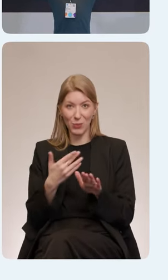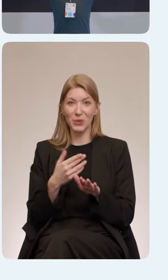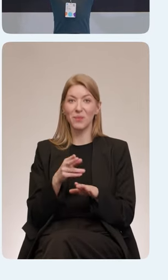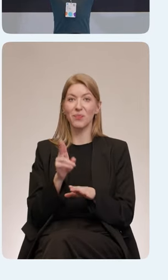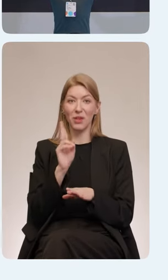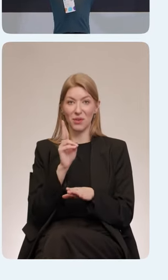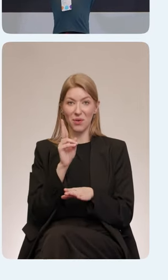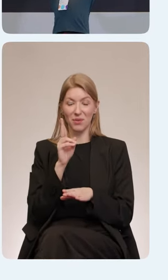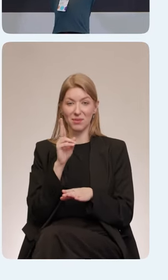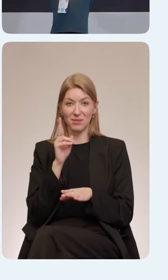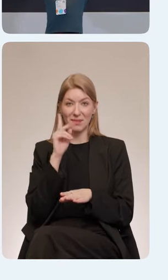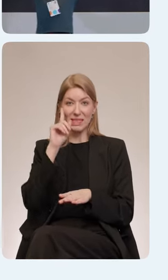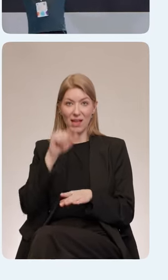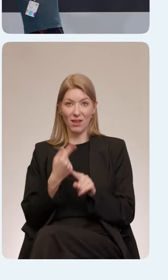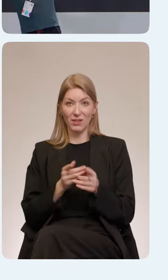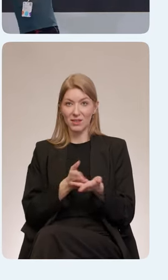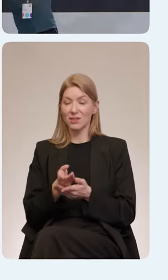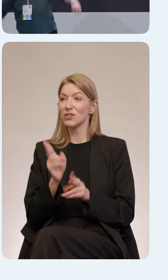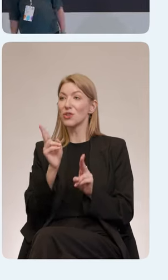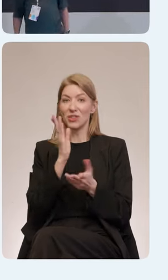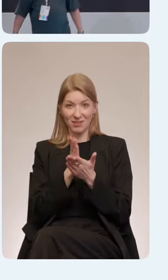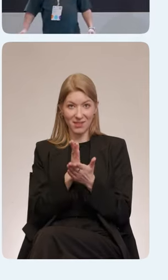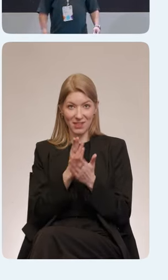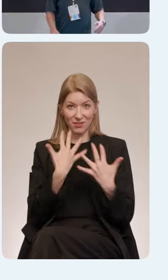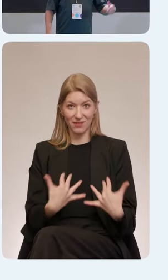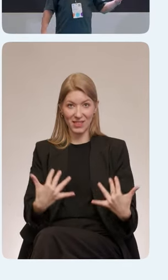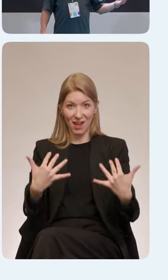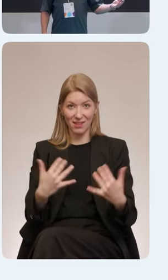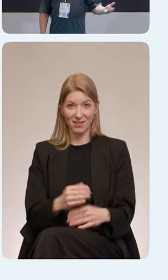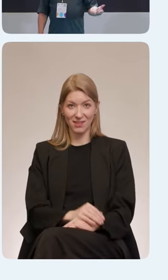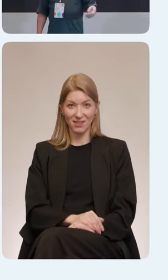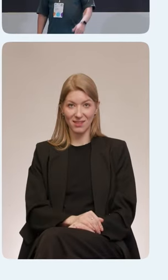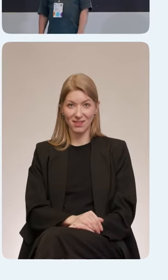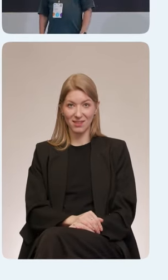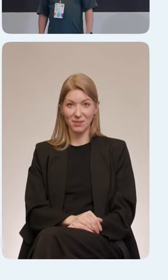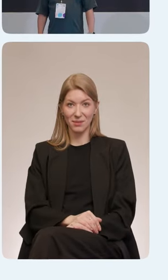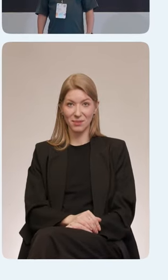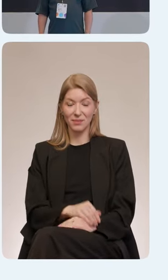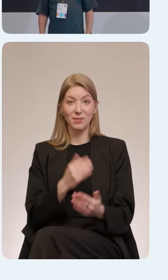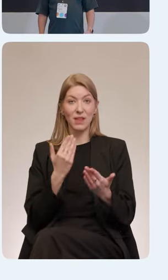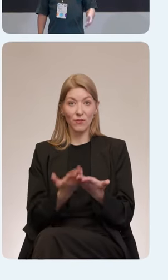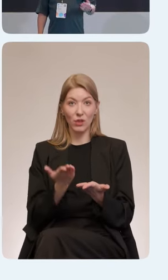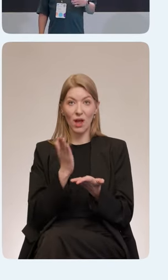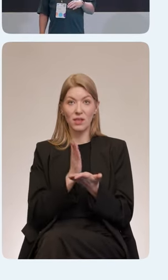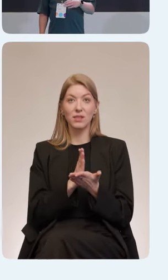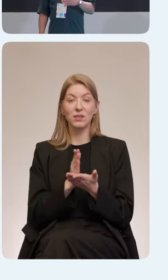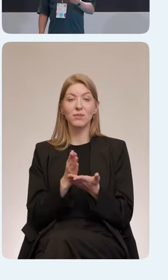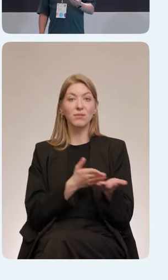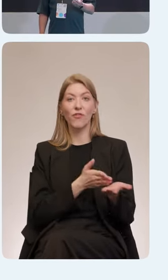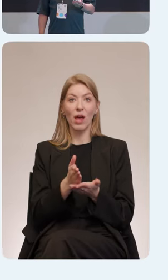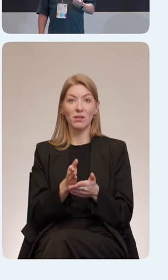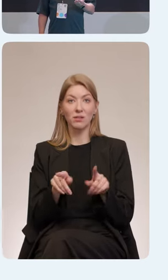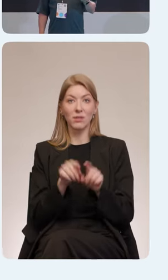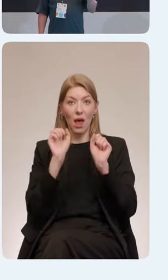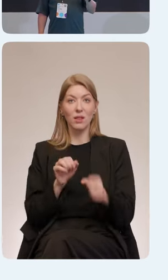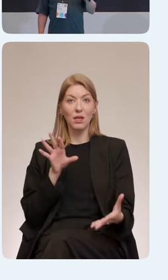дом-дерево вот здесь, вот, в браузере есть дерево доступности. Это то же самое, что